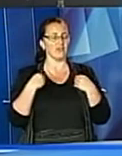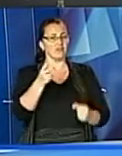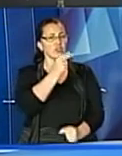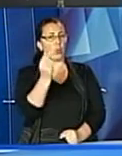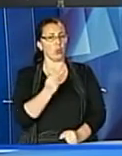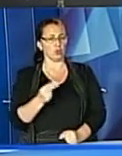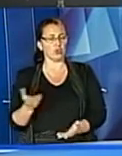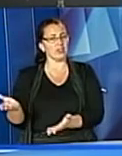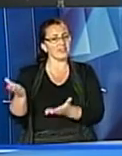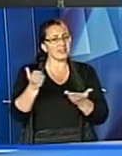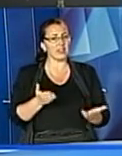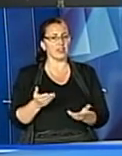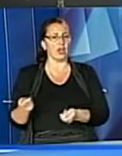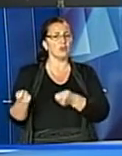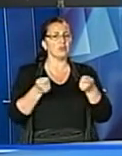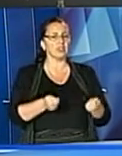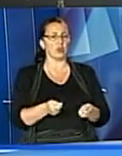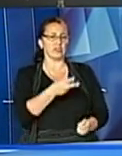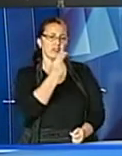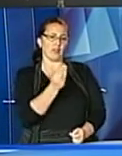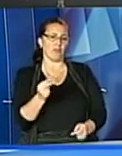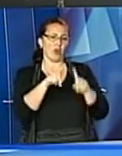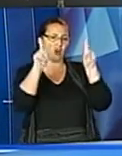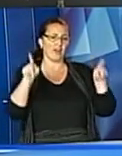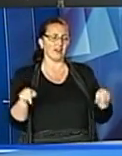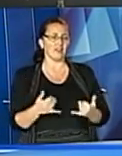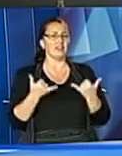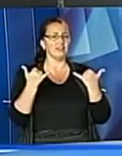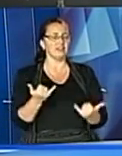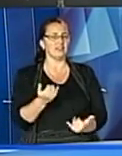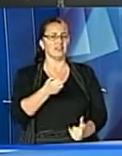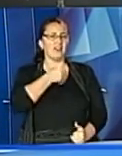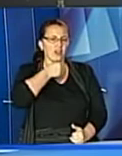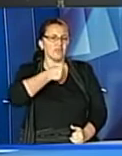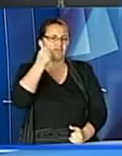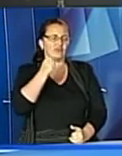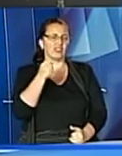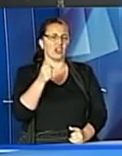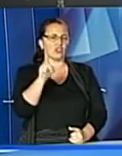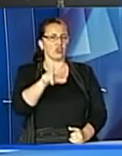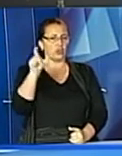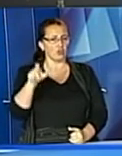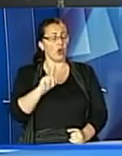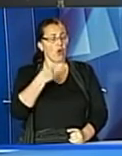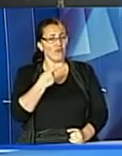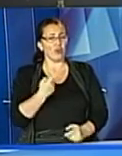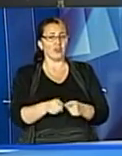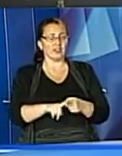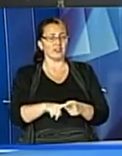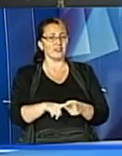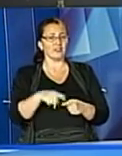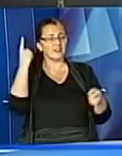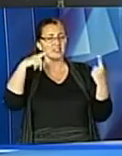художників закликають приносити намальовані картини для літніх людей. Волонтери певні, мистецькі твори поліпшуватимуть настрій